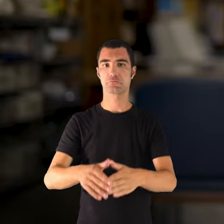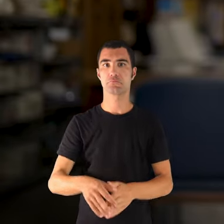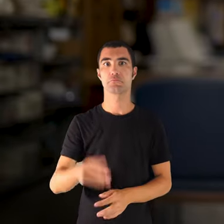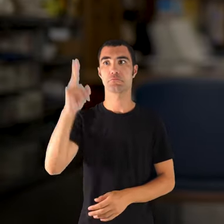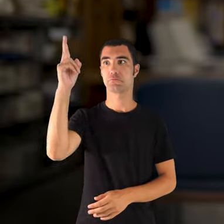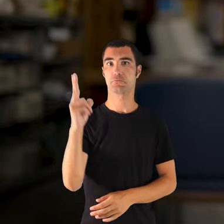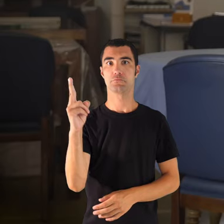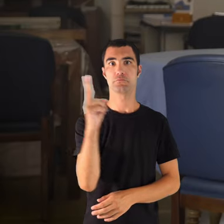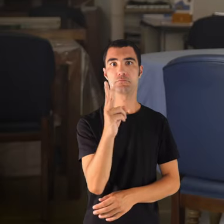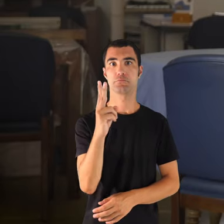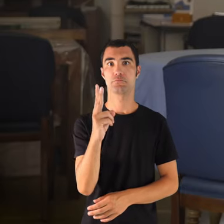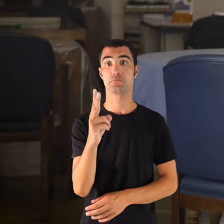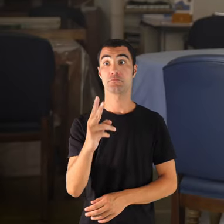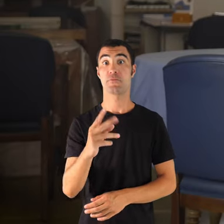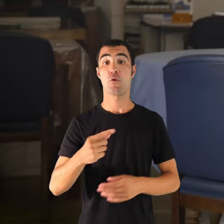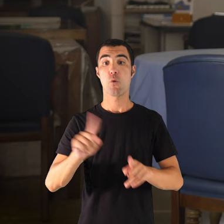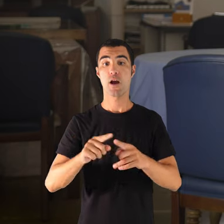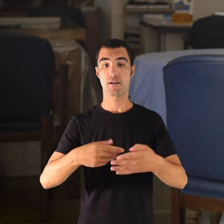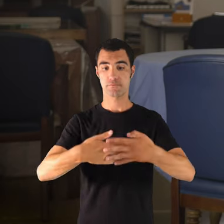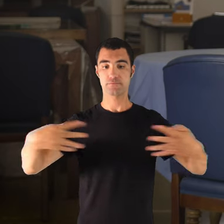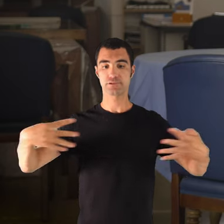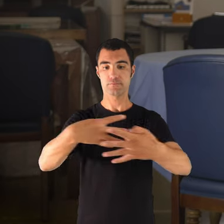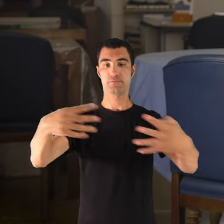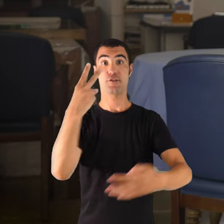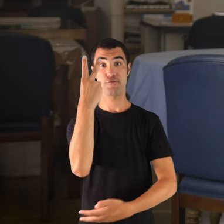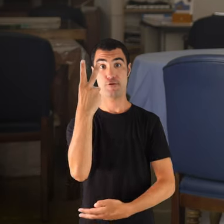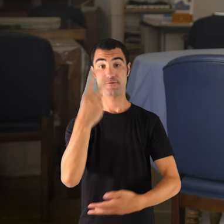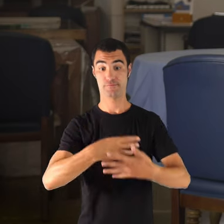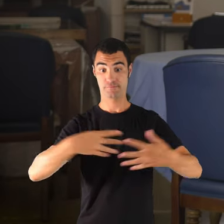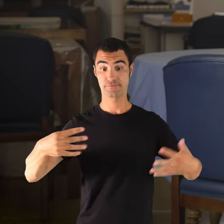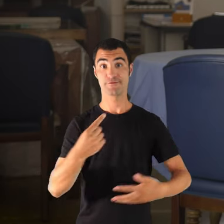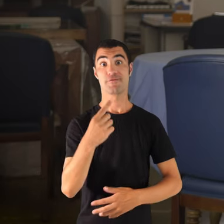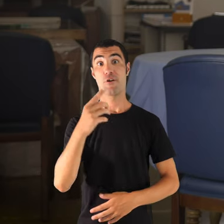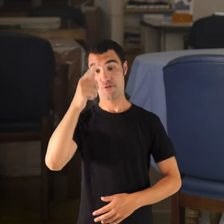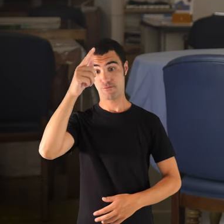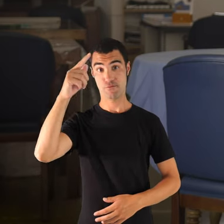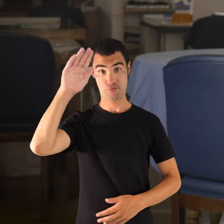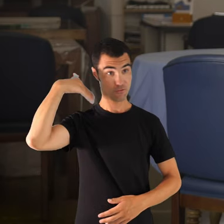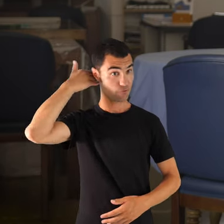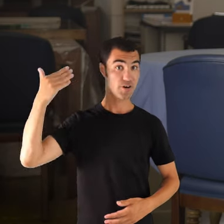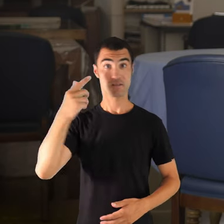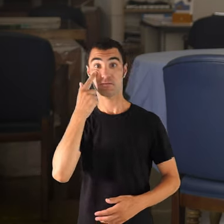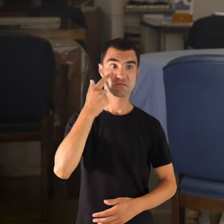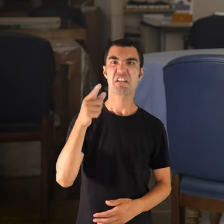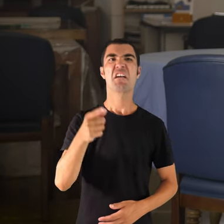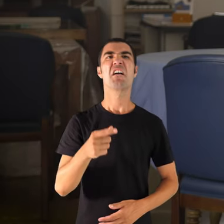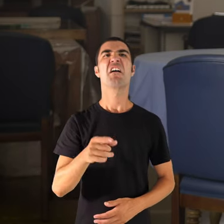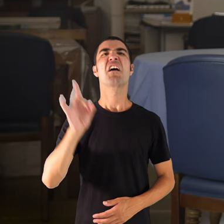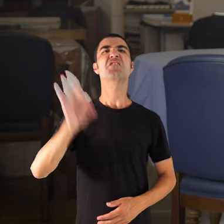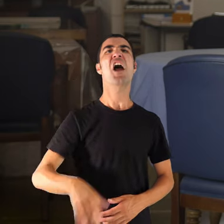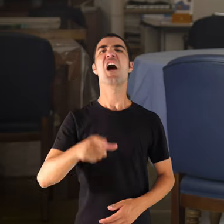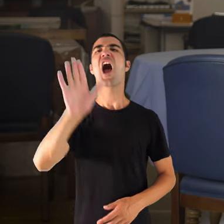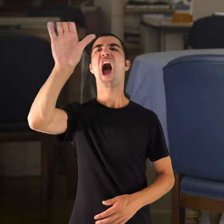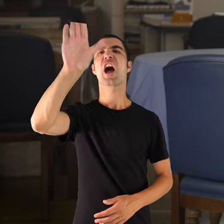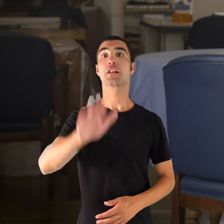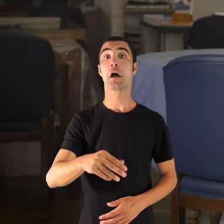havia de passar el filtre, un filtre que eren les guàrdies que hi havia que vigilaven. Alto que em di bé! I bon pare, me cago aquí, m'aixo